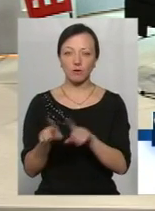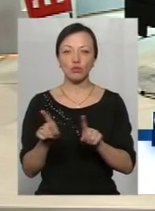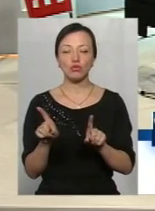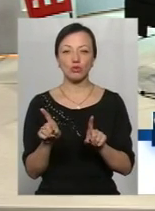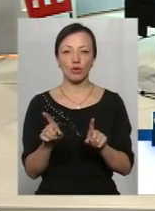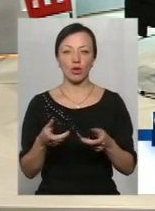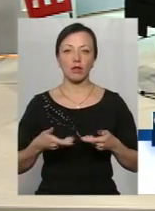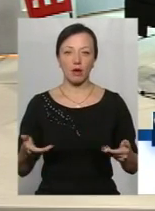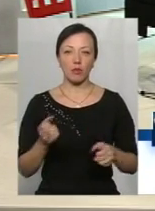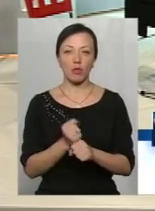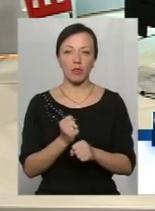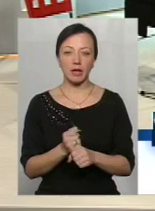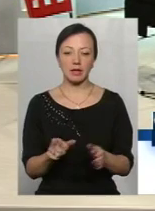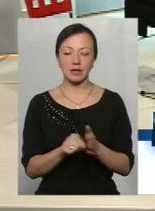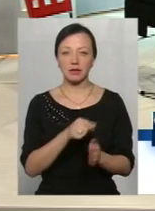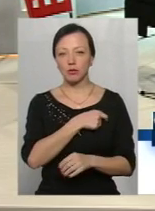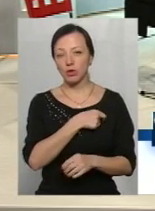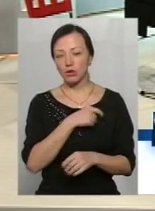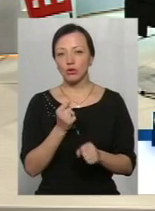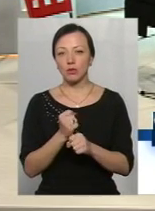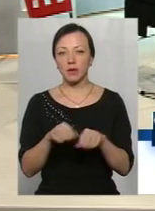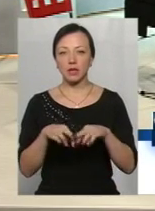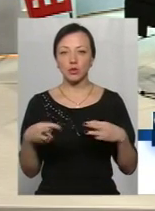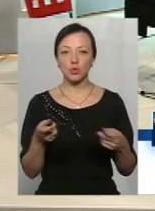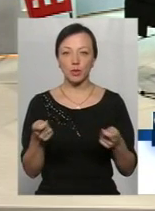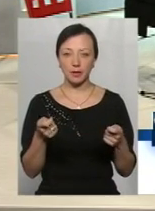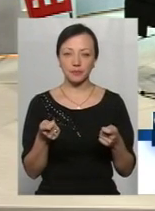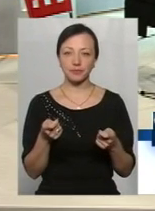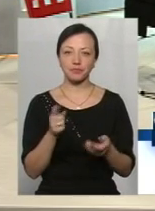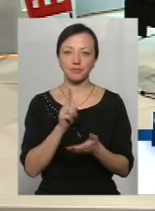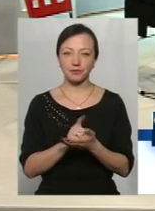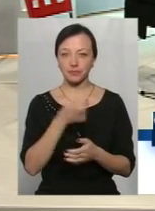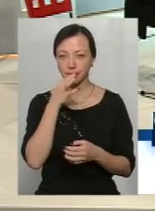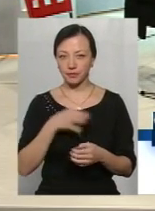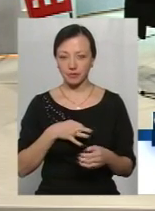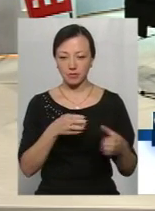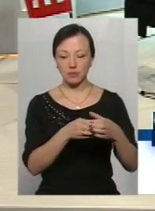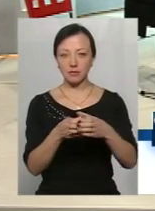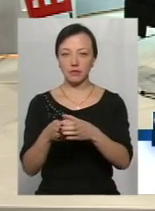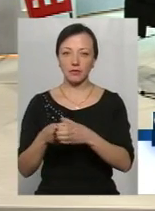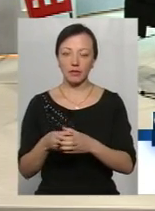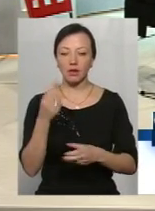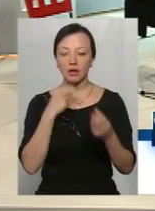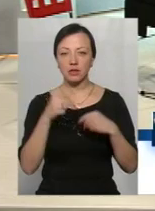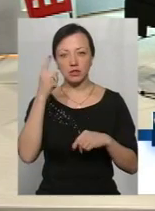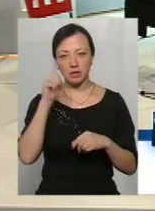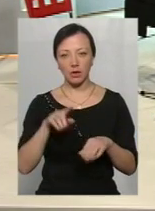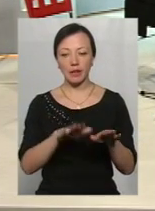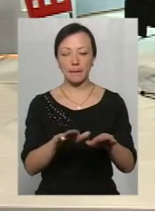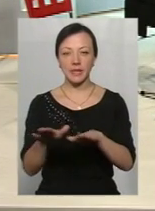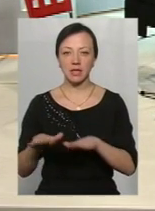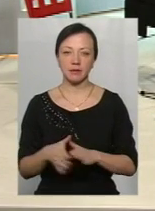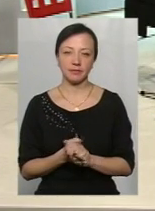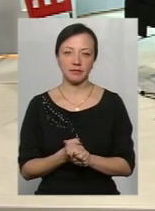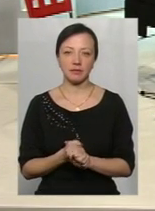нам робити з депутатами, що нам робити з урядом, це нам мають сказати громади, бо вони краще знають. А якщо